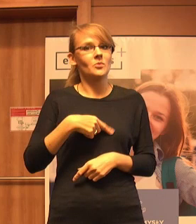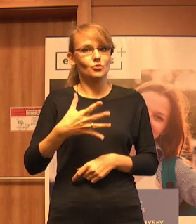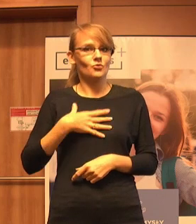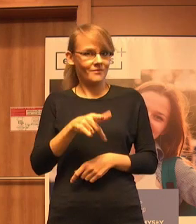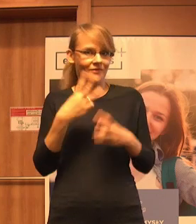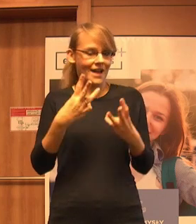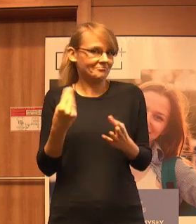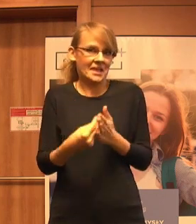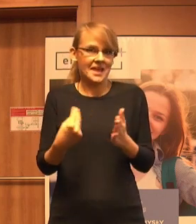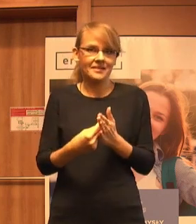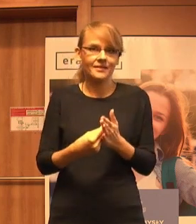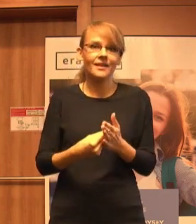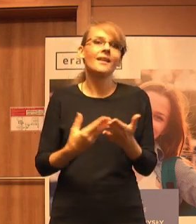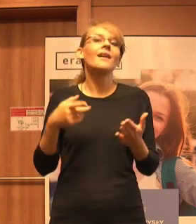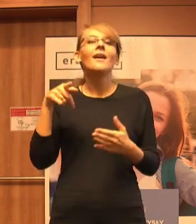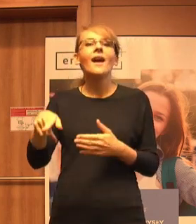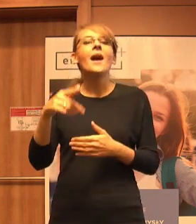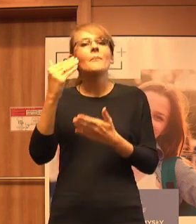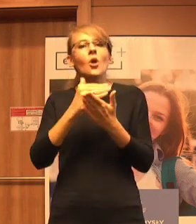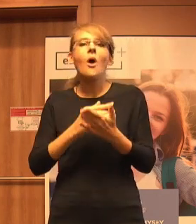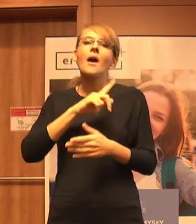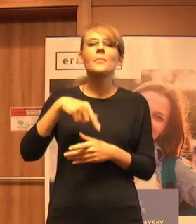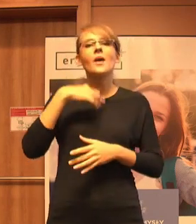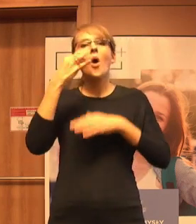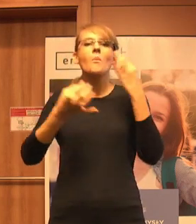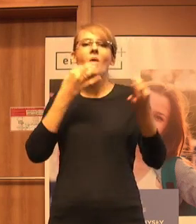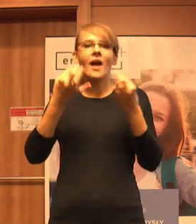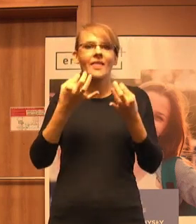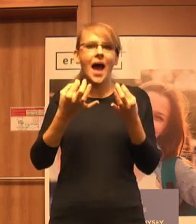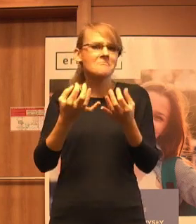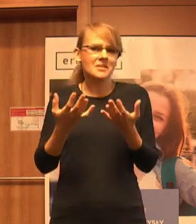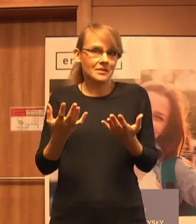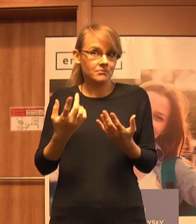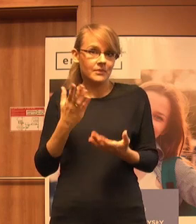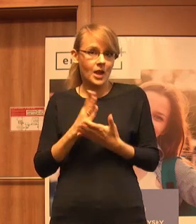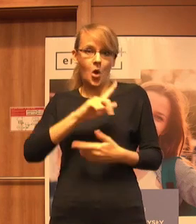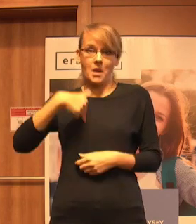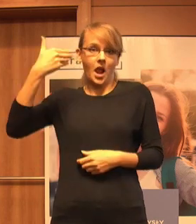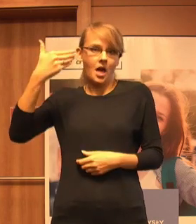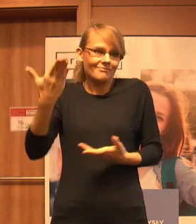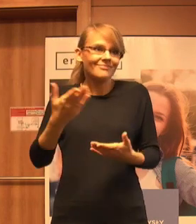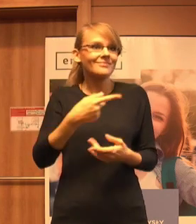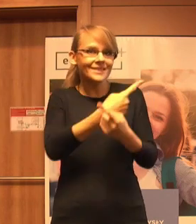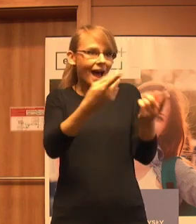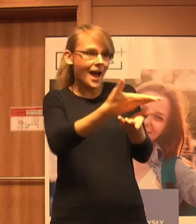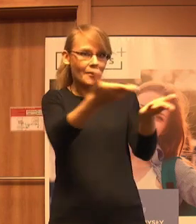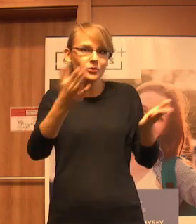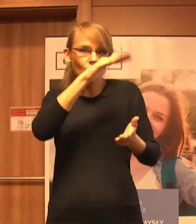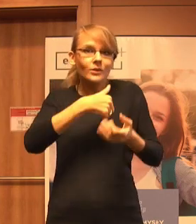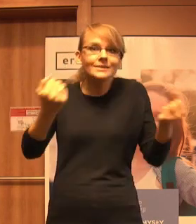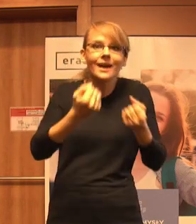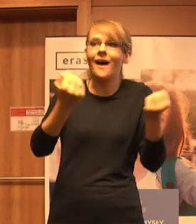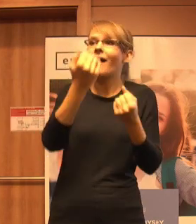odpowiadamy o tych programach jak z katedra, tylko naprawdę jakby samo środowisko tutaj dba o to, żeby również inni